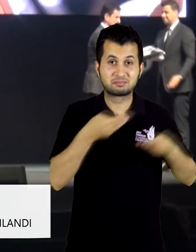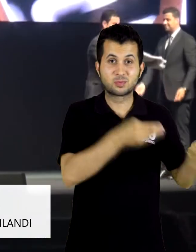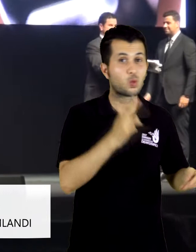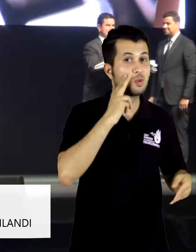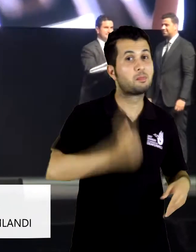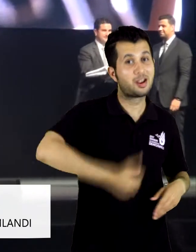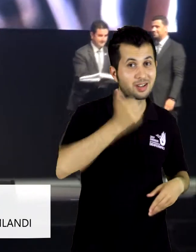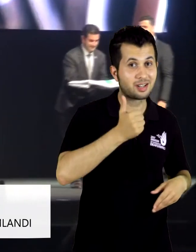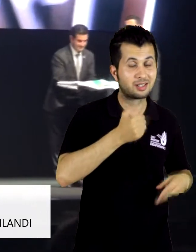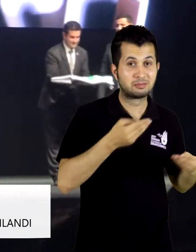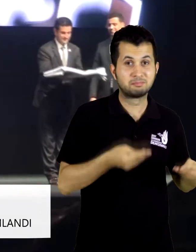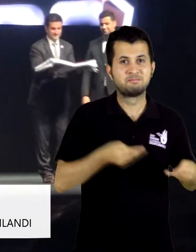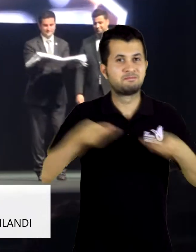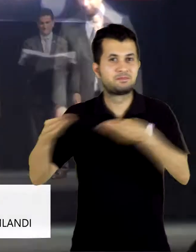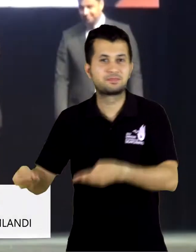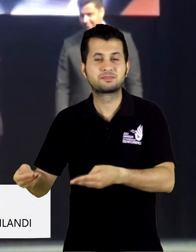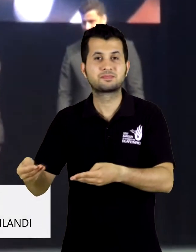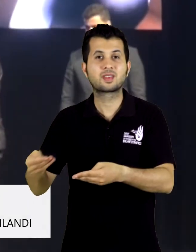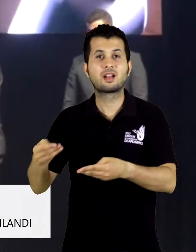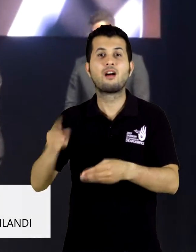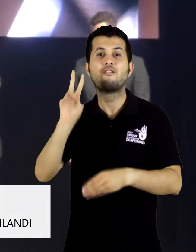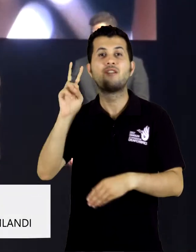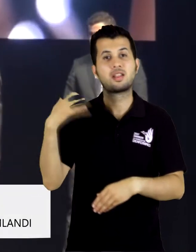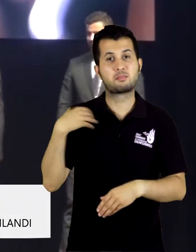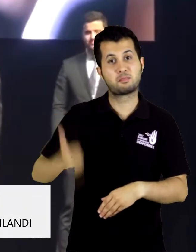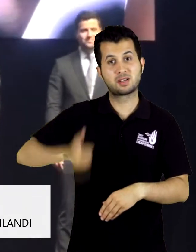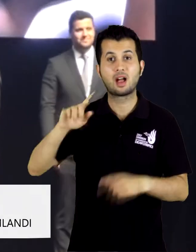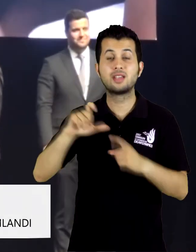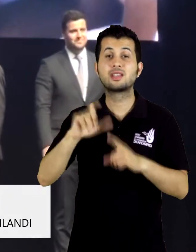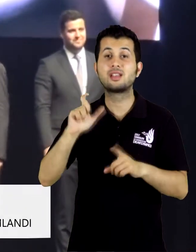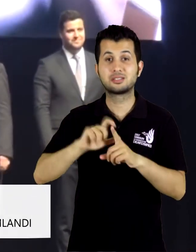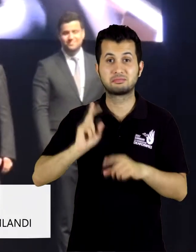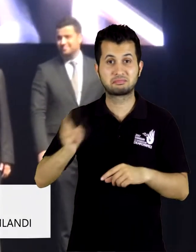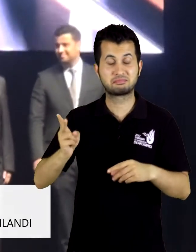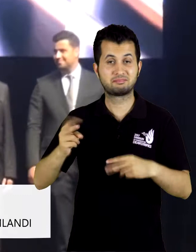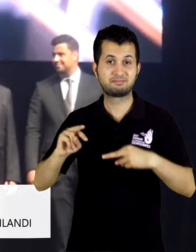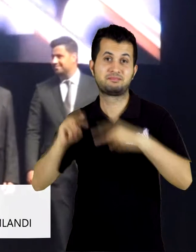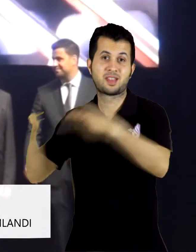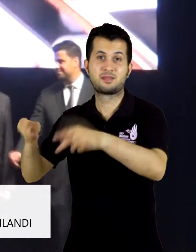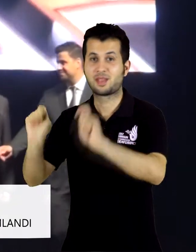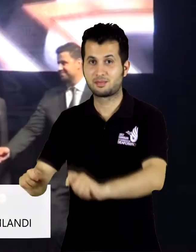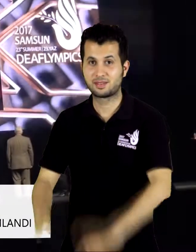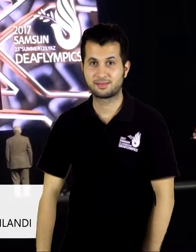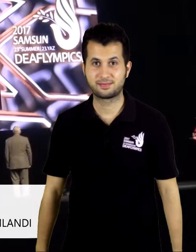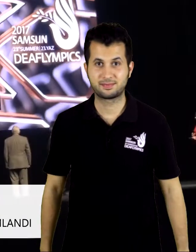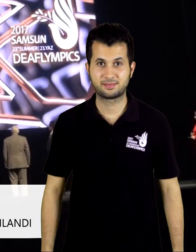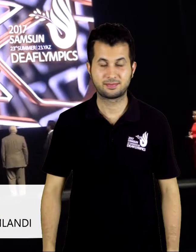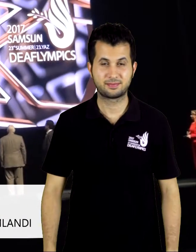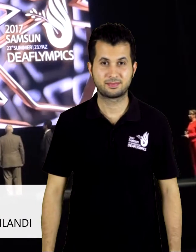Federasyonu Başkanı Yakup Ümit Kihtir'e, Kihtir de bu bayrağı ICSD Başkanı Valeri Rukledev'e teslim etti.